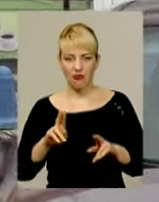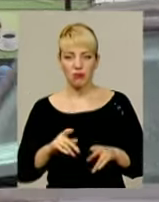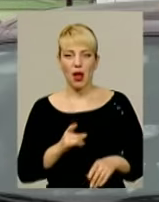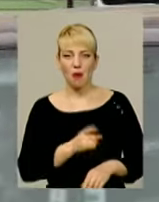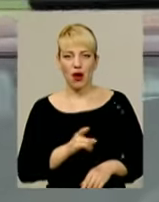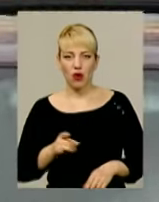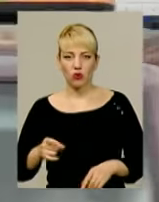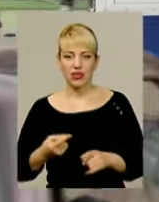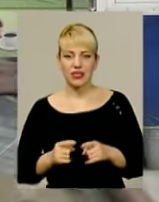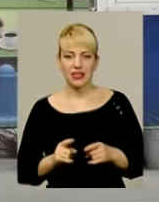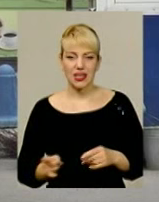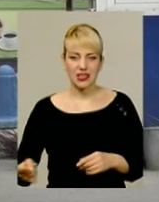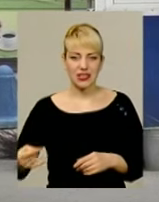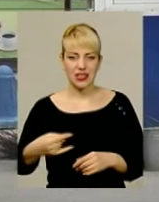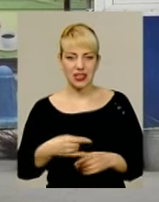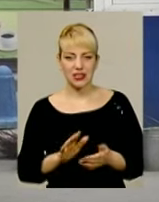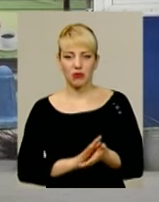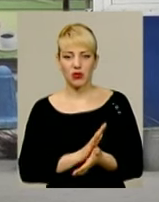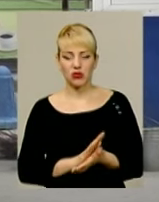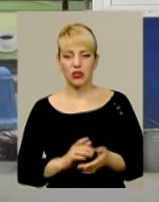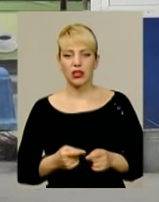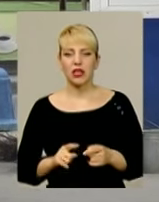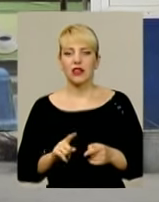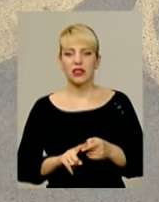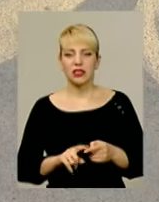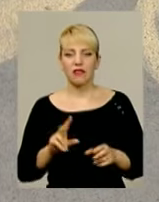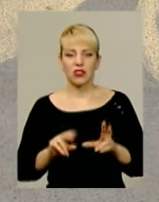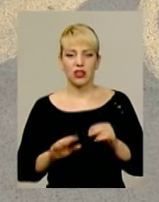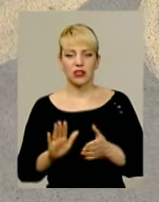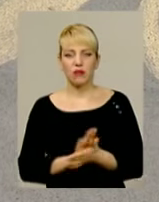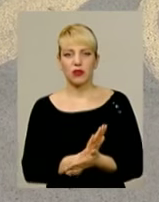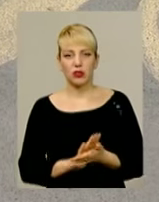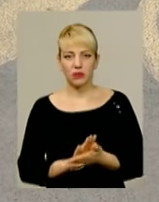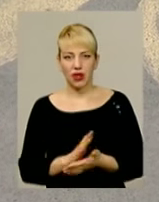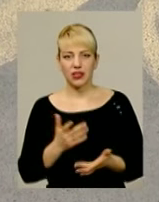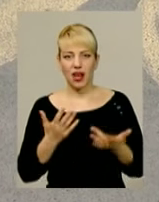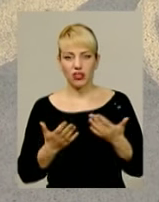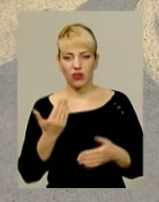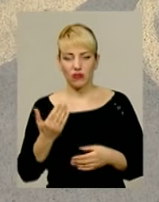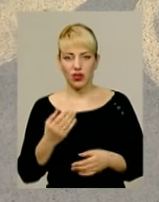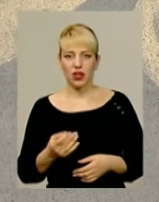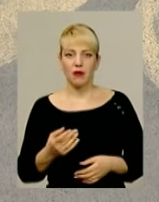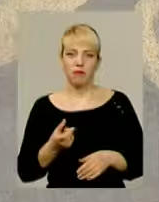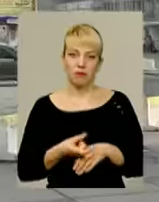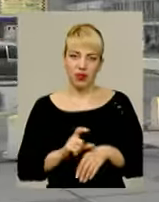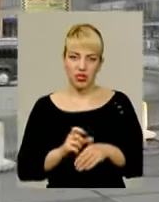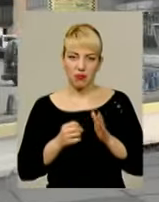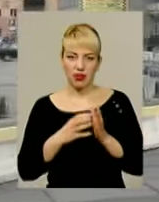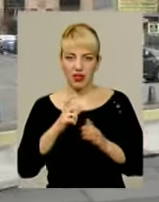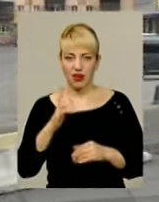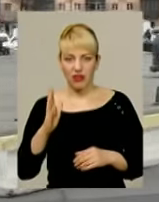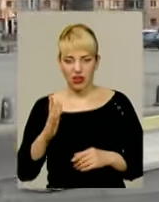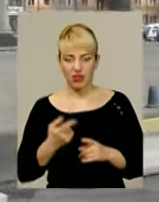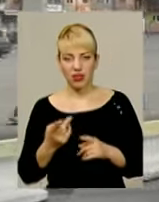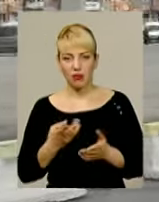і перебування на стоянці вашого авто перші 15 хвилин також безоплатні. Якщо більше того, викладіть 3 гривні за годину. Здавалось би й